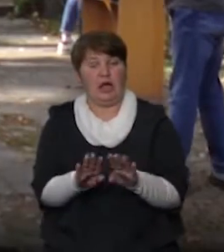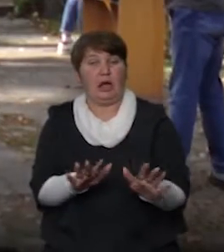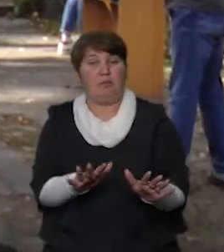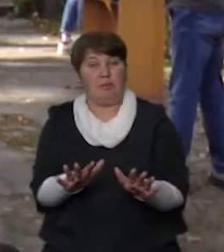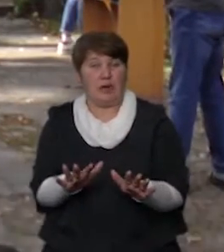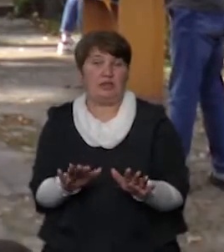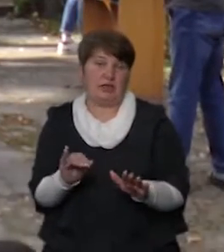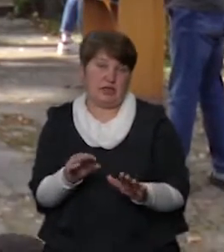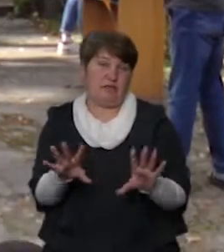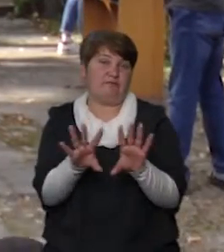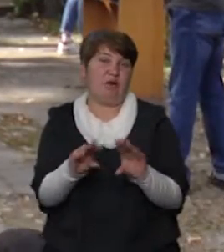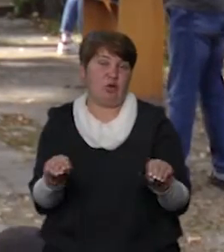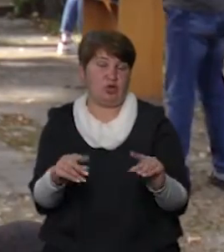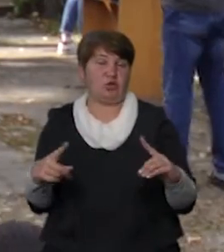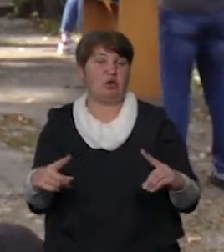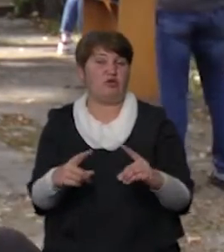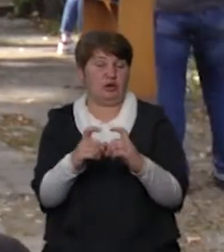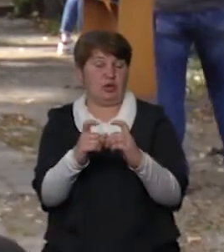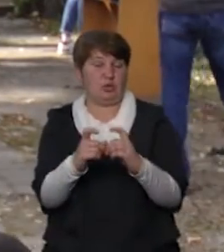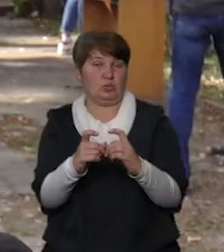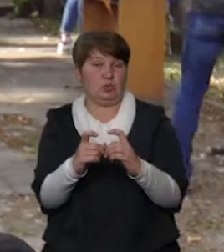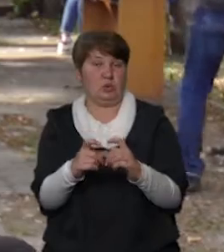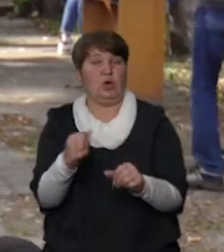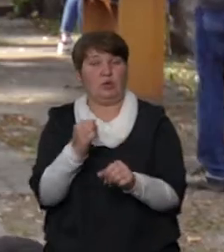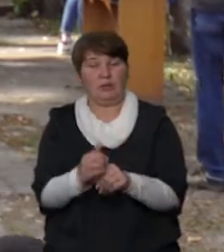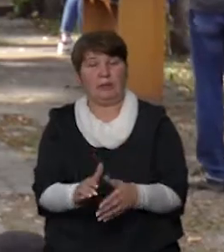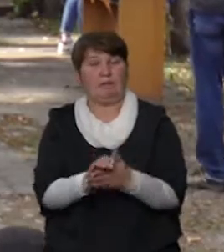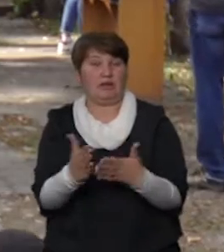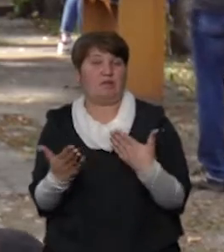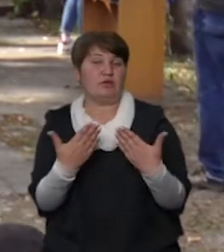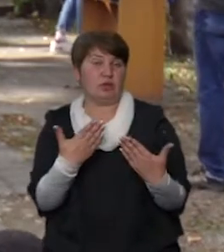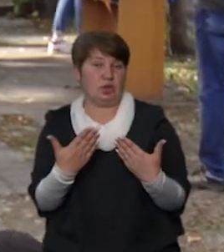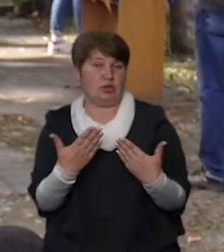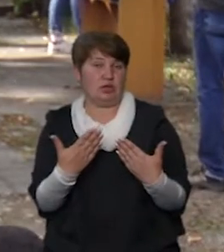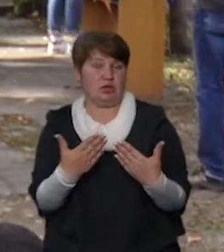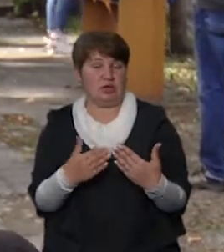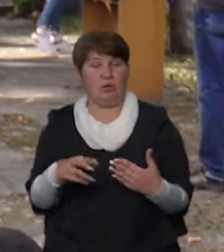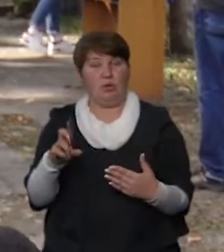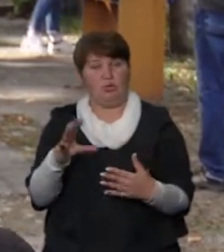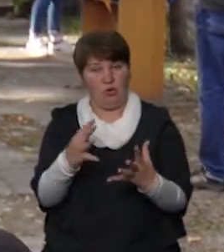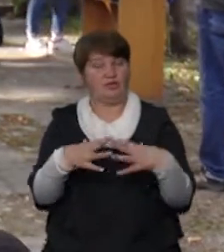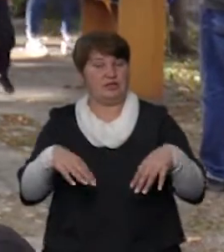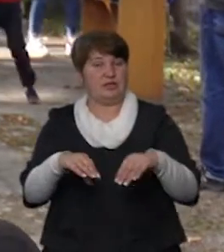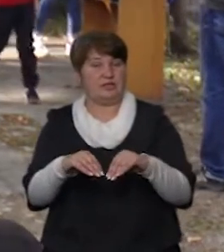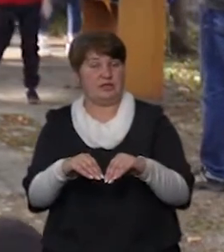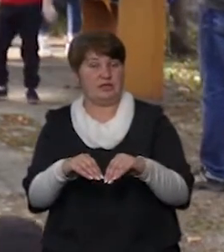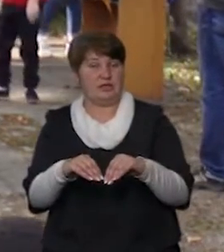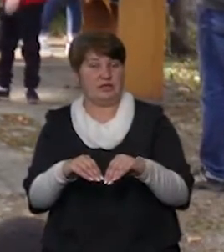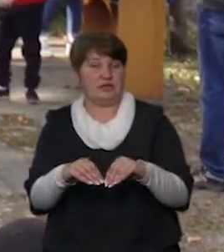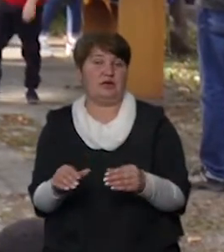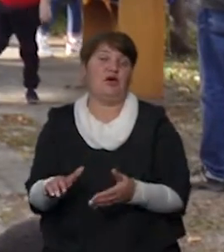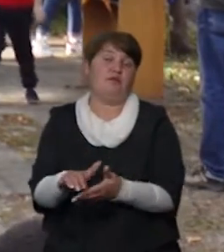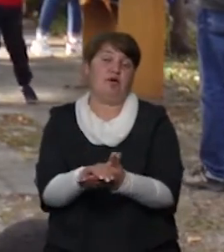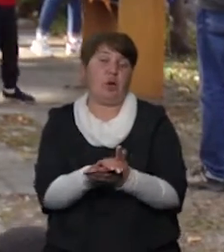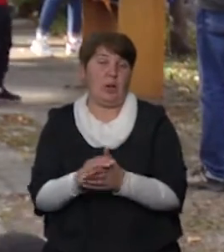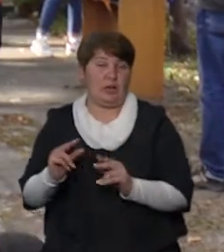конфлікту, як будувати мирні відносини, сім'ї, я говорю, перш за все, в своєму колективі, напевно,